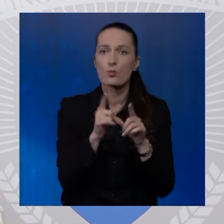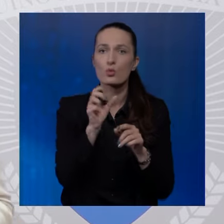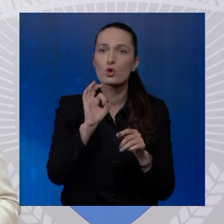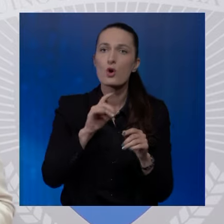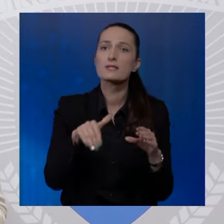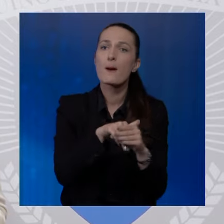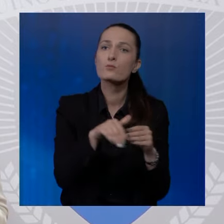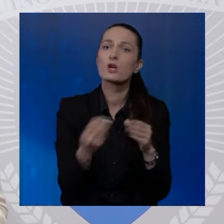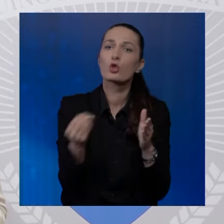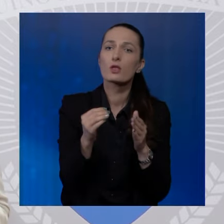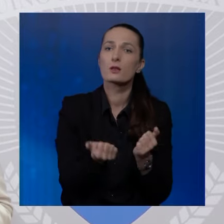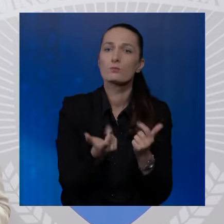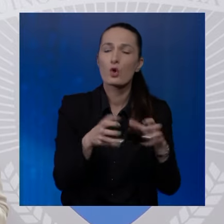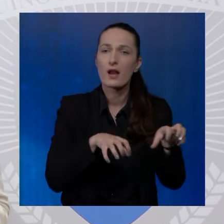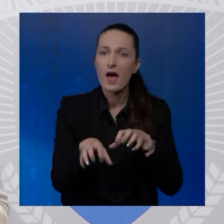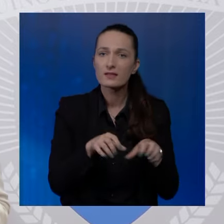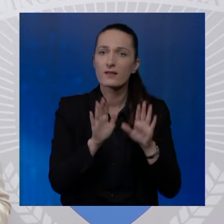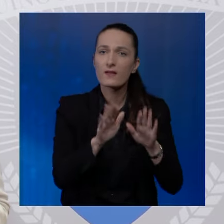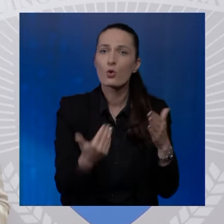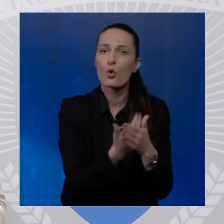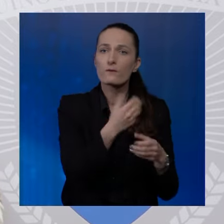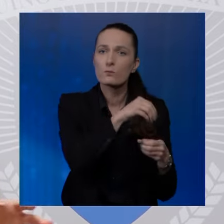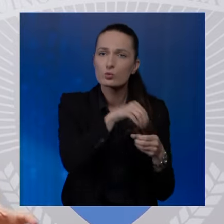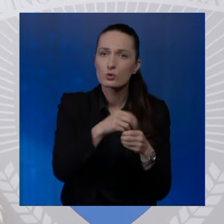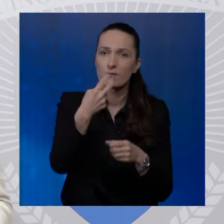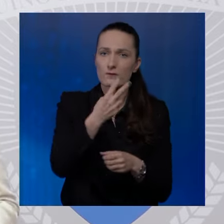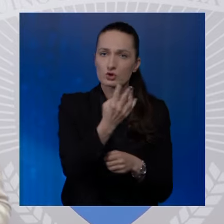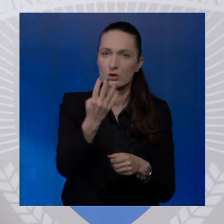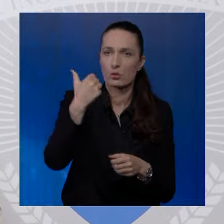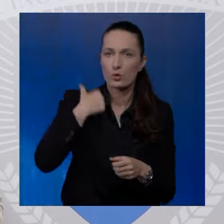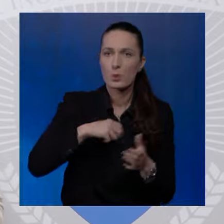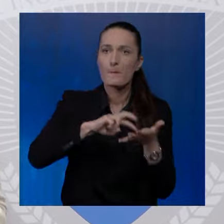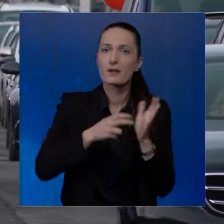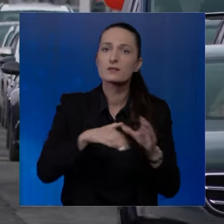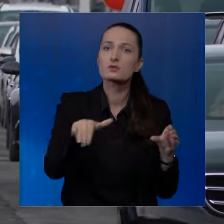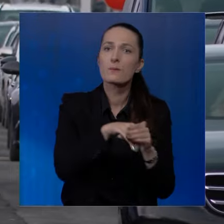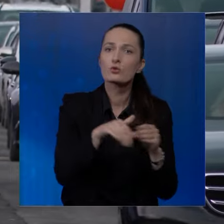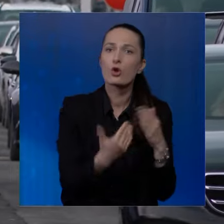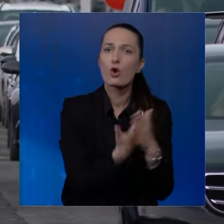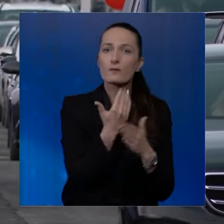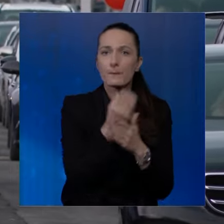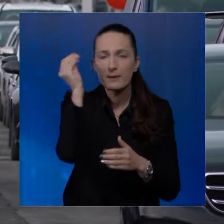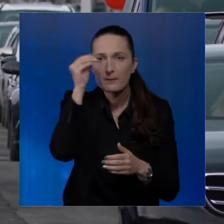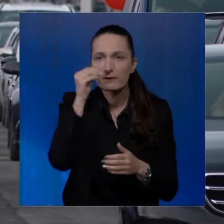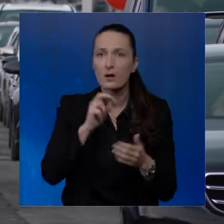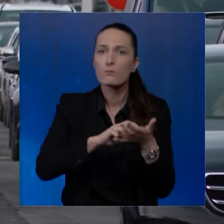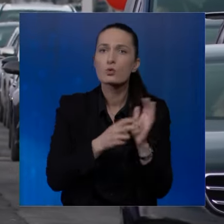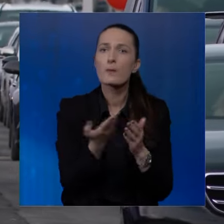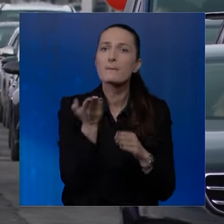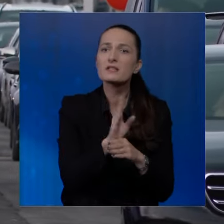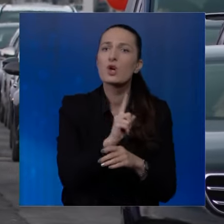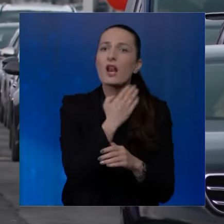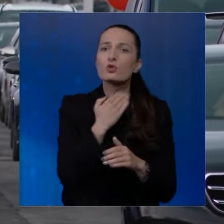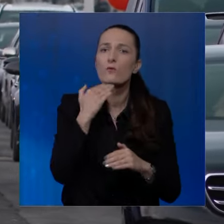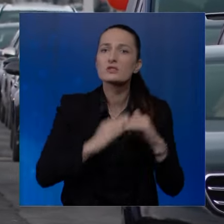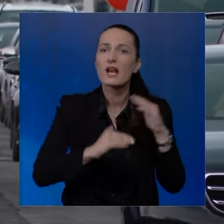pa je tako novim budžetom za 2024. godinu planirano zaposlenje 50 novih priprevnika. Probojem predstavljaju nedovoljno izgrađeni